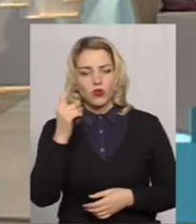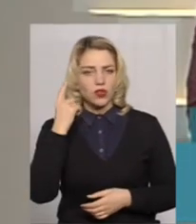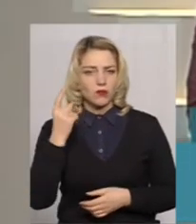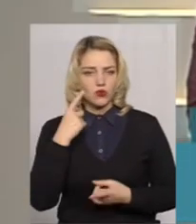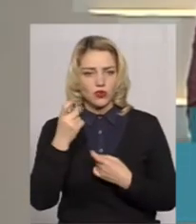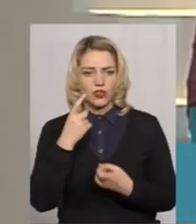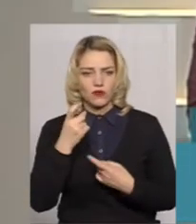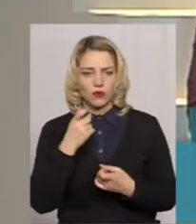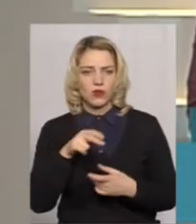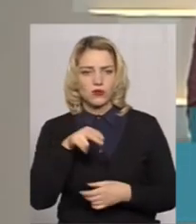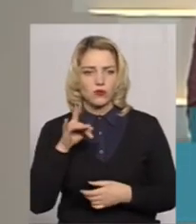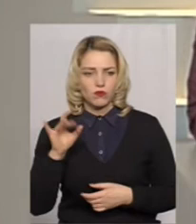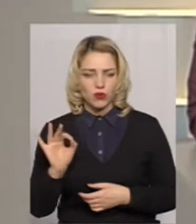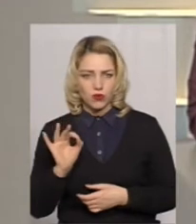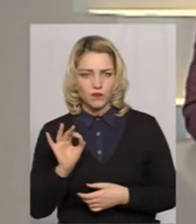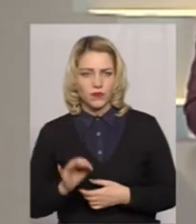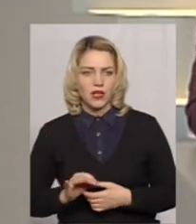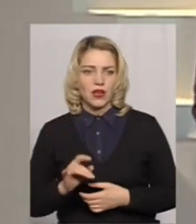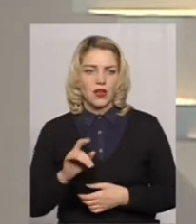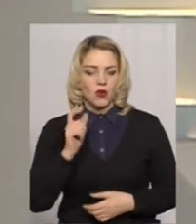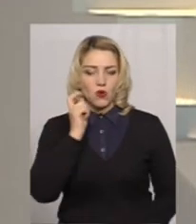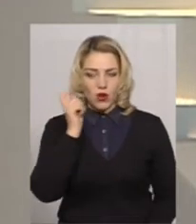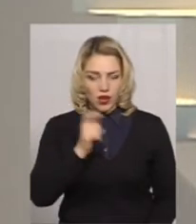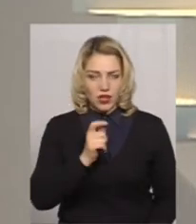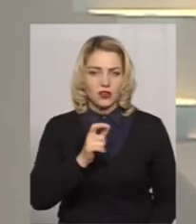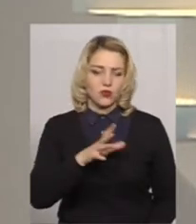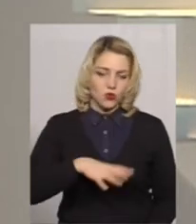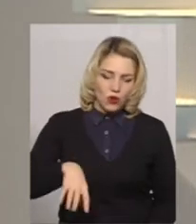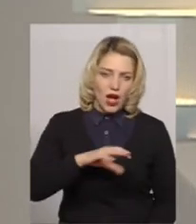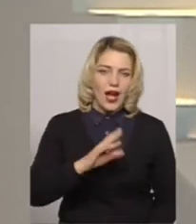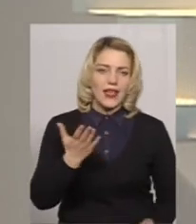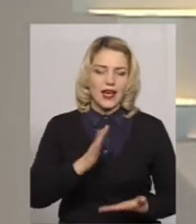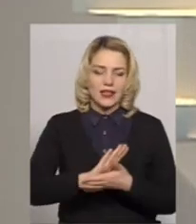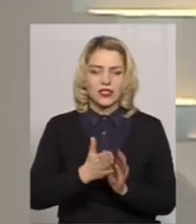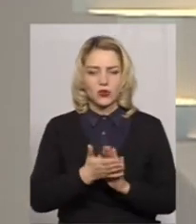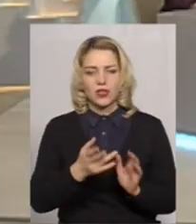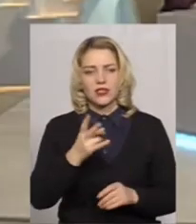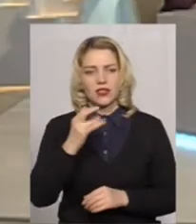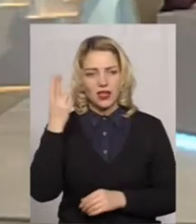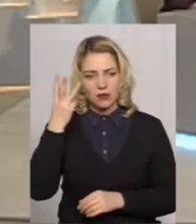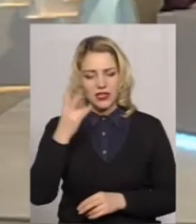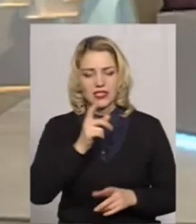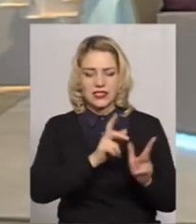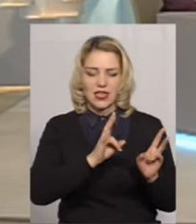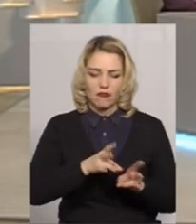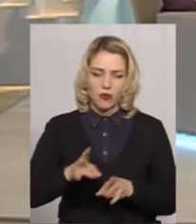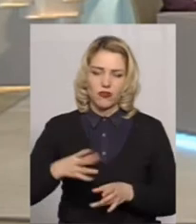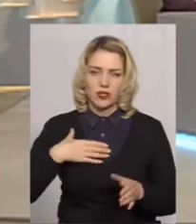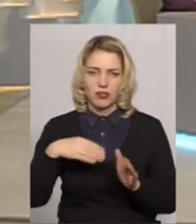інформацію про, ну, по Україні, а от яка ситуація на Хмельниччині із травмованими і загиблими?